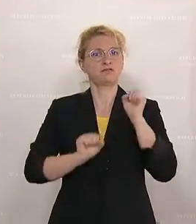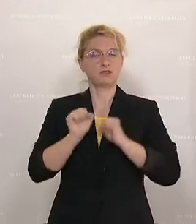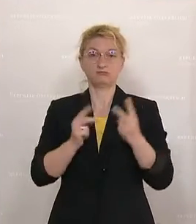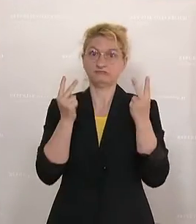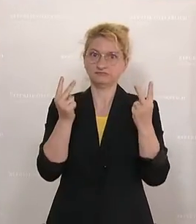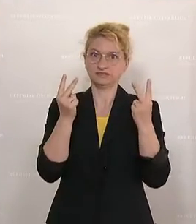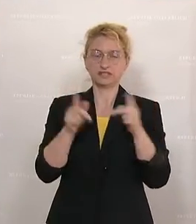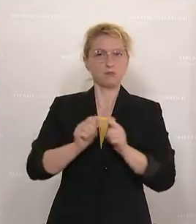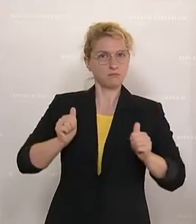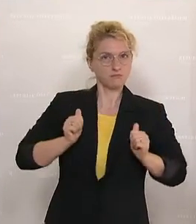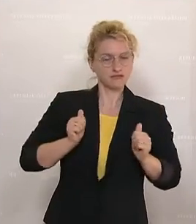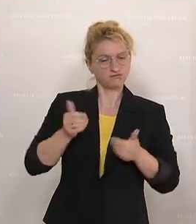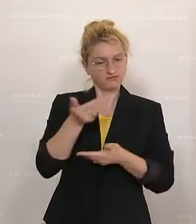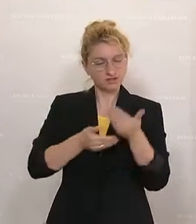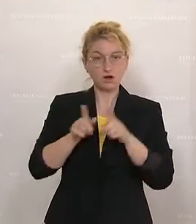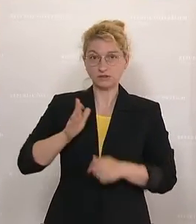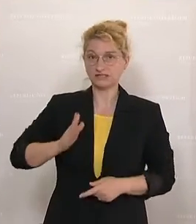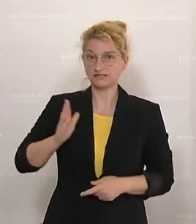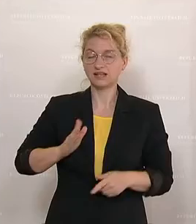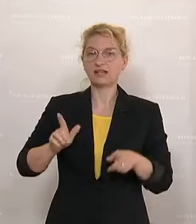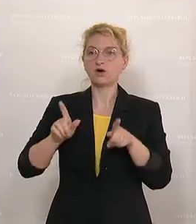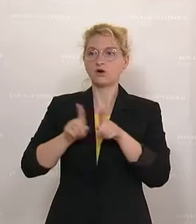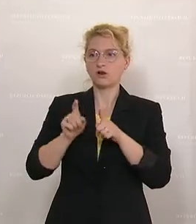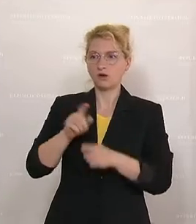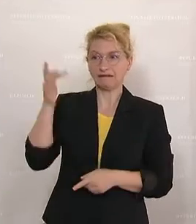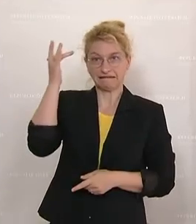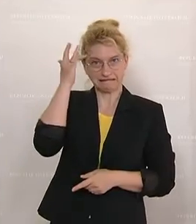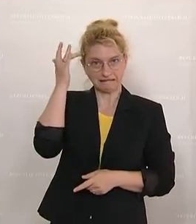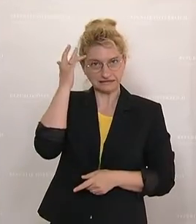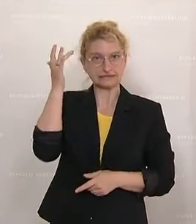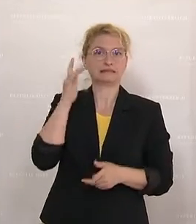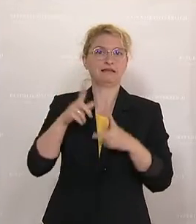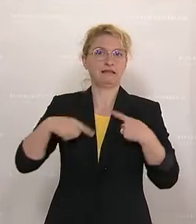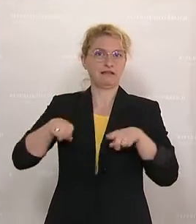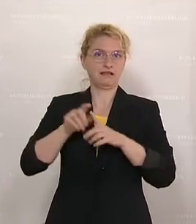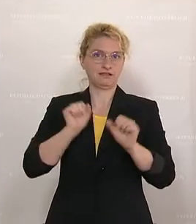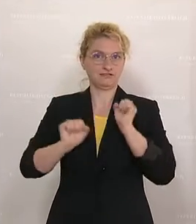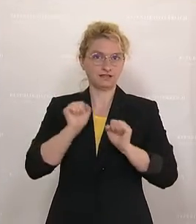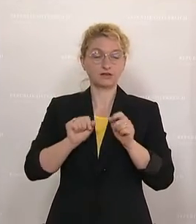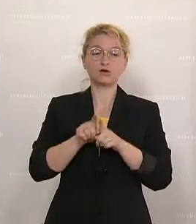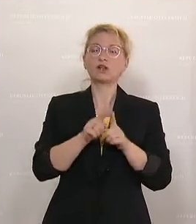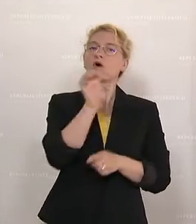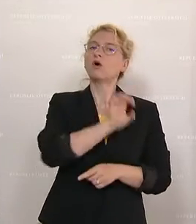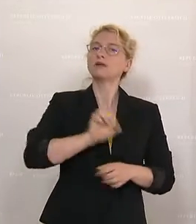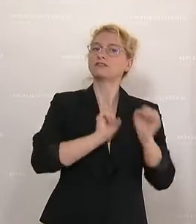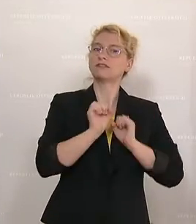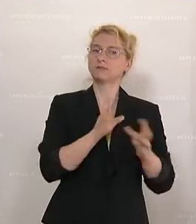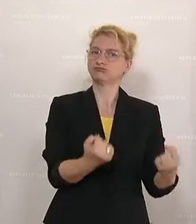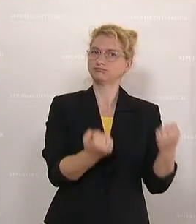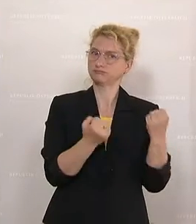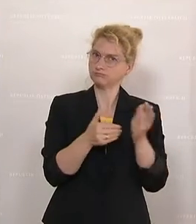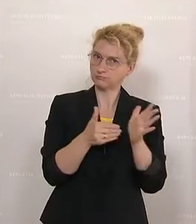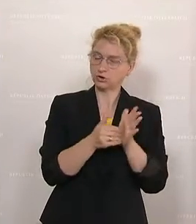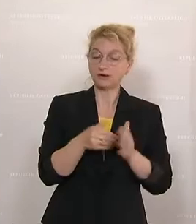wirtschaftliche, zivile, aber vor allem auch die geistige Landesverteidigung. Und eine Stärkung der europäischen Verteidigung tut Not. Am 21.